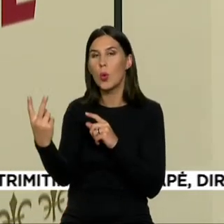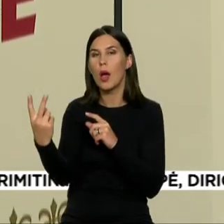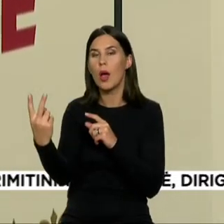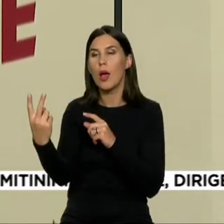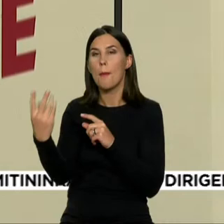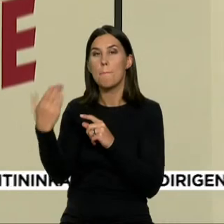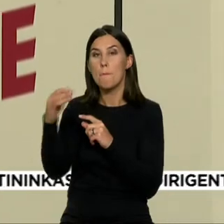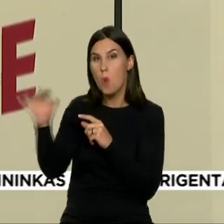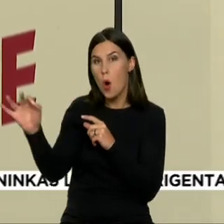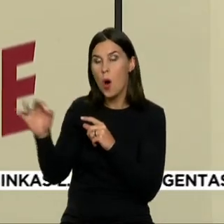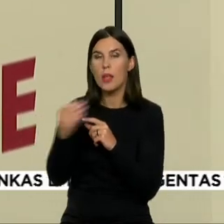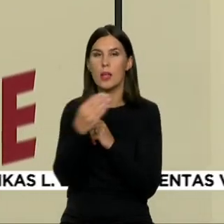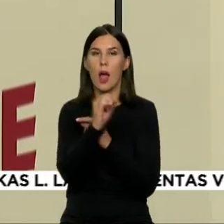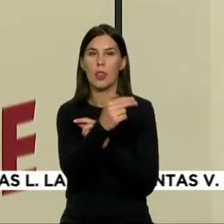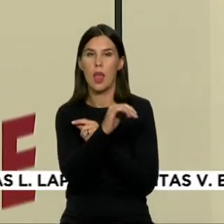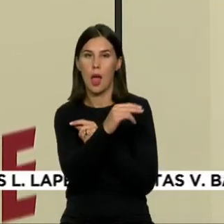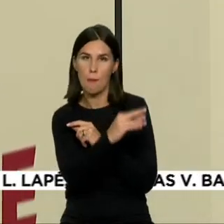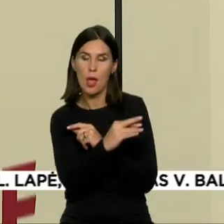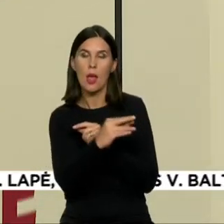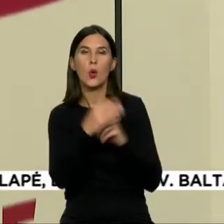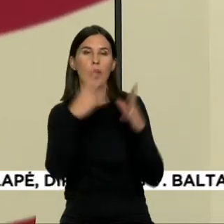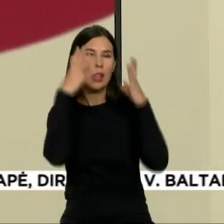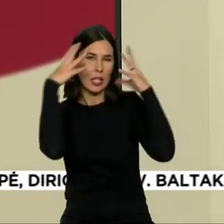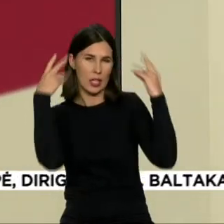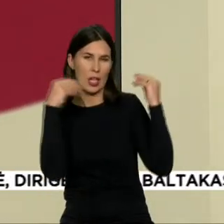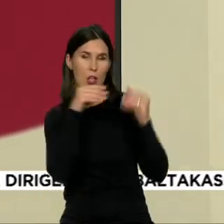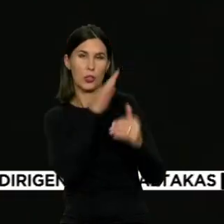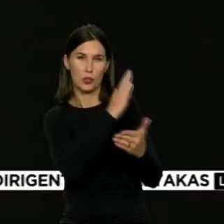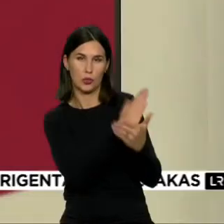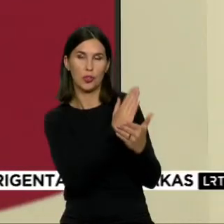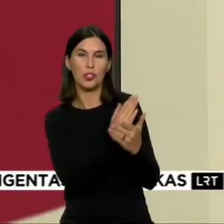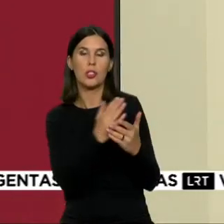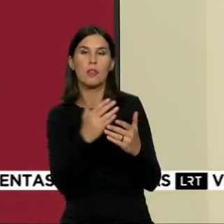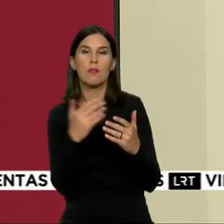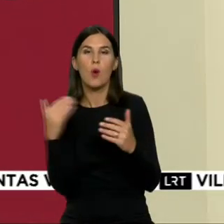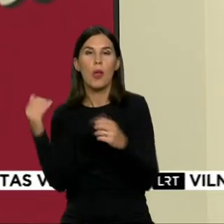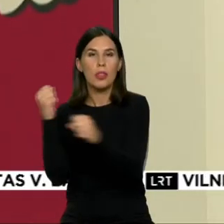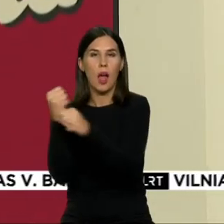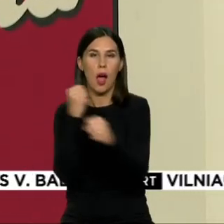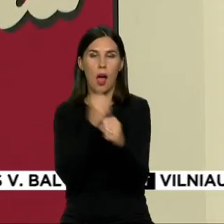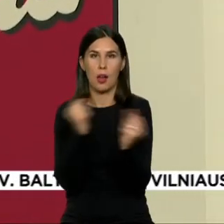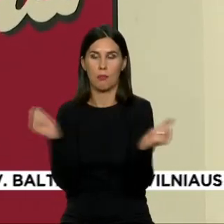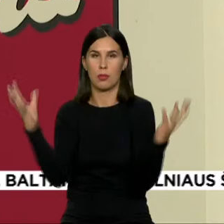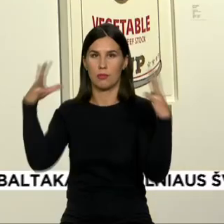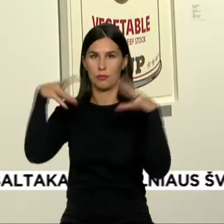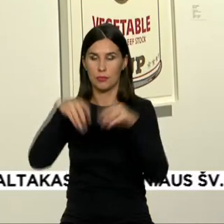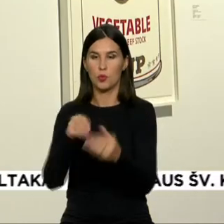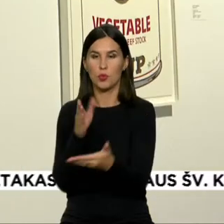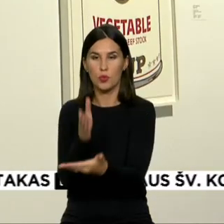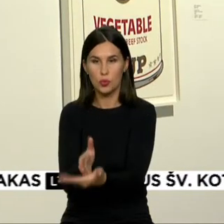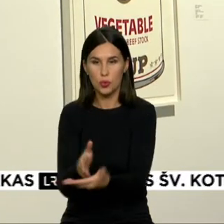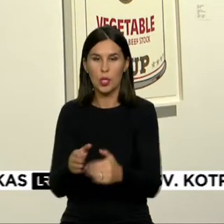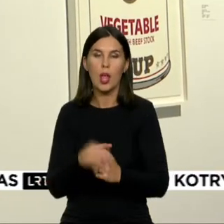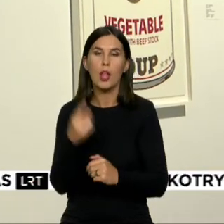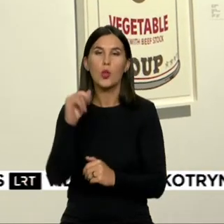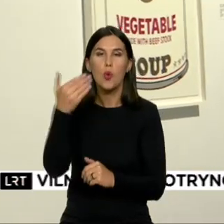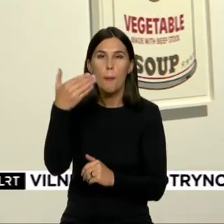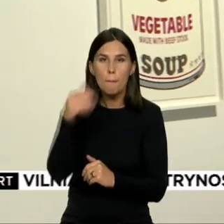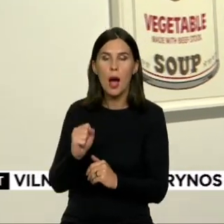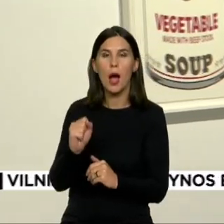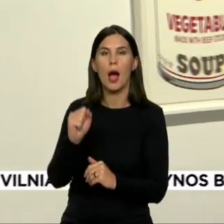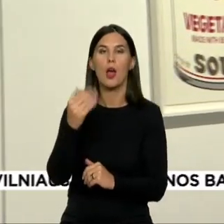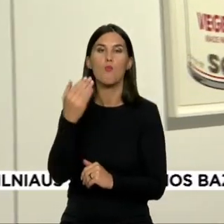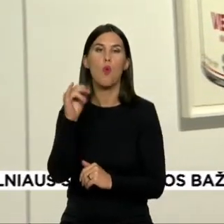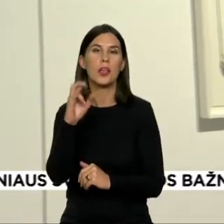Vanabės, įsikūrusio Eindhovene Niderlanduose kolekcijų kūriniai. Andžio Vorholo, Yvo Kleino, Marlindiuma, Anselmo